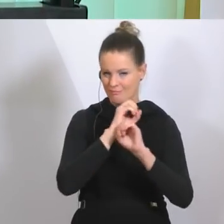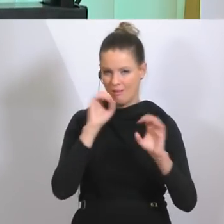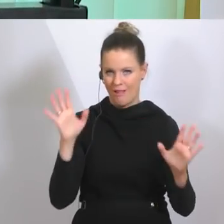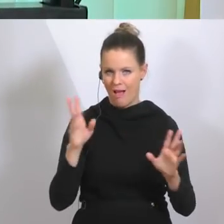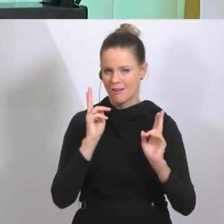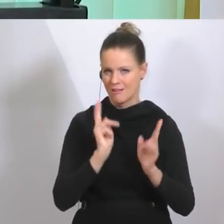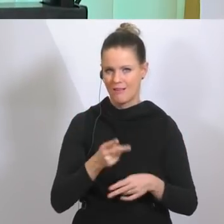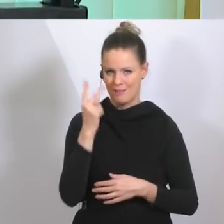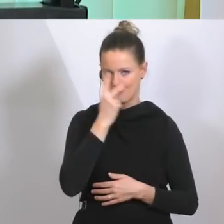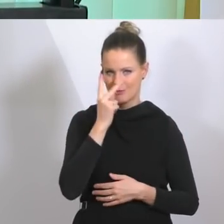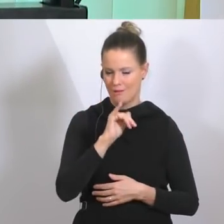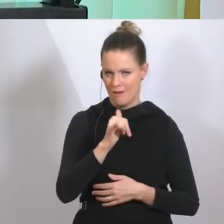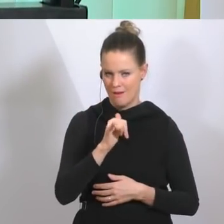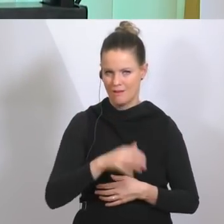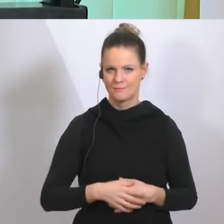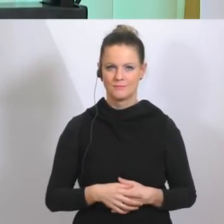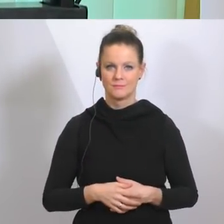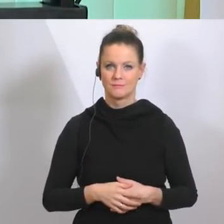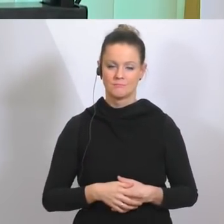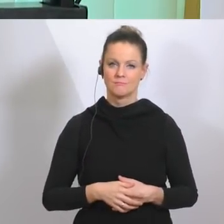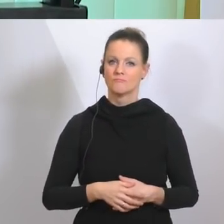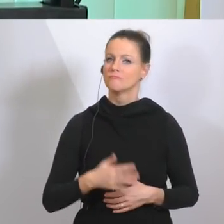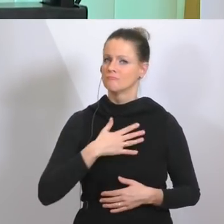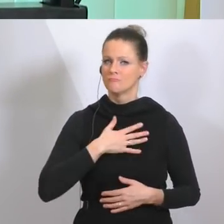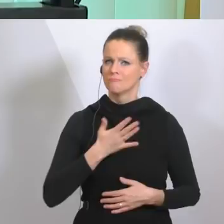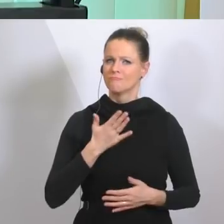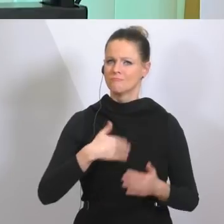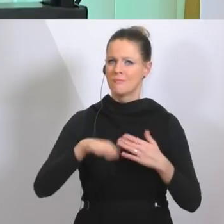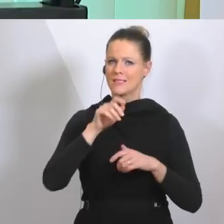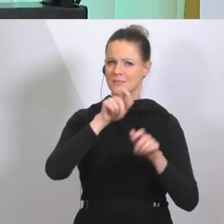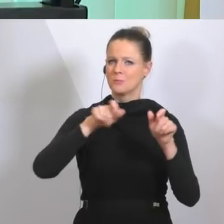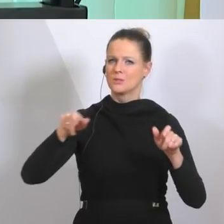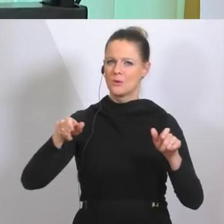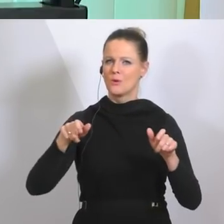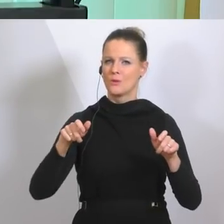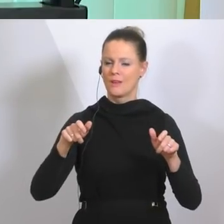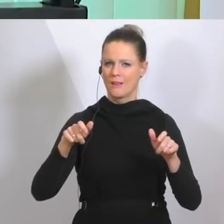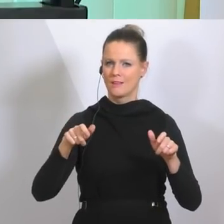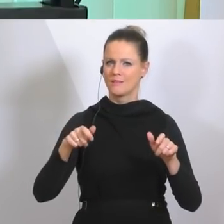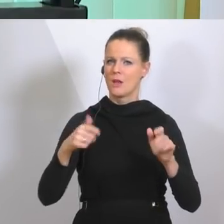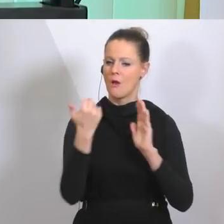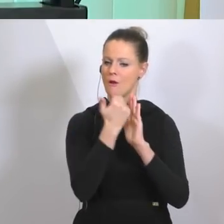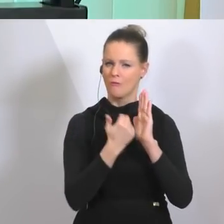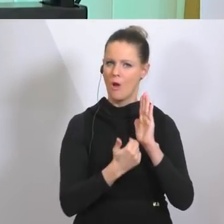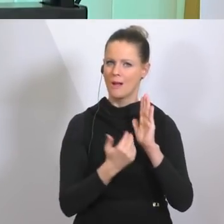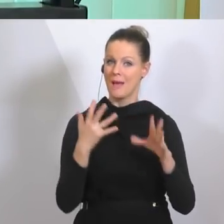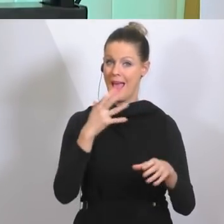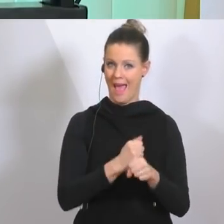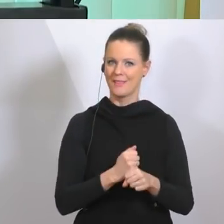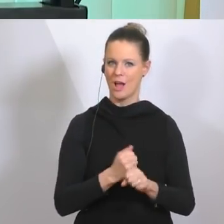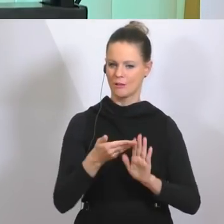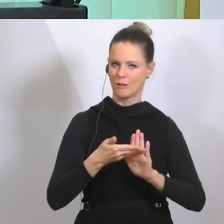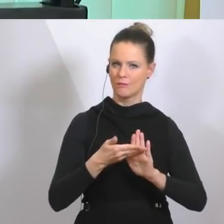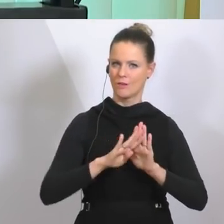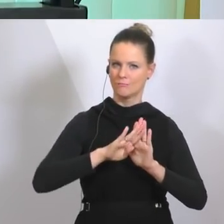und gleichzeitig auch da beeindruckend, dass der überwiegende Teil der Menschen sich an die Vorgaben gehalten hat. Aber jetzt geht es